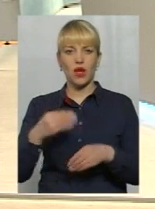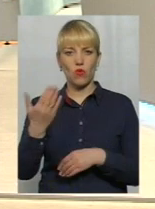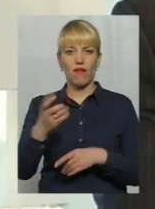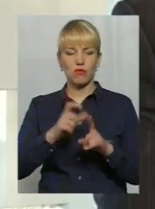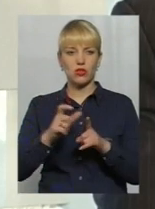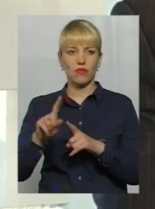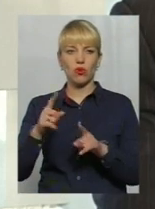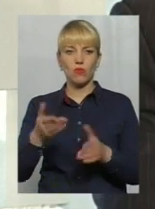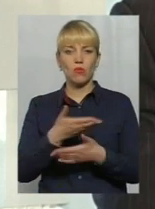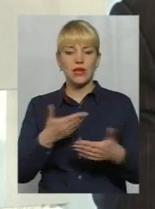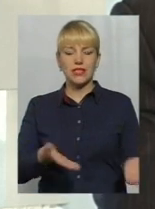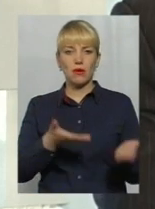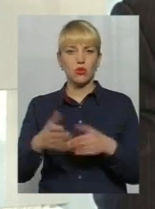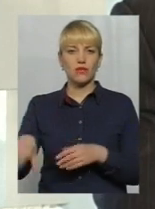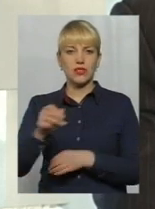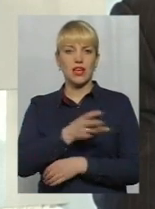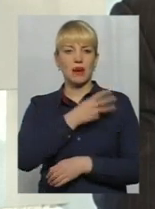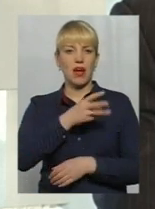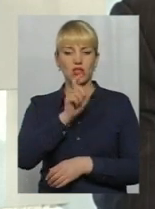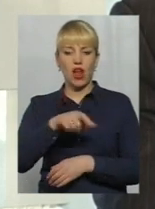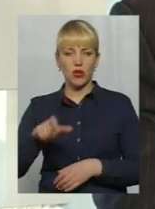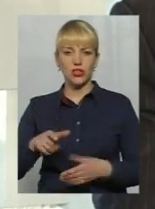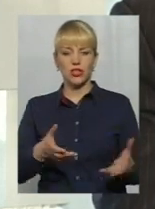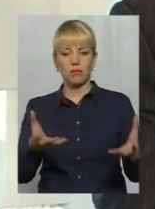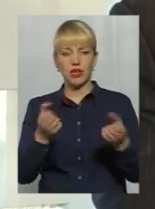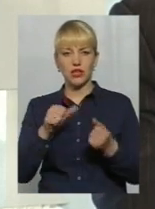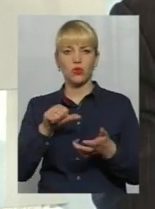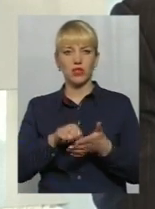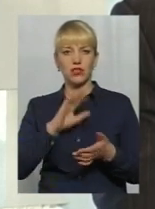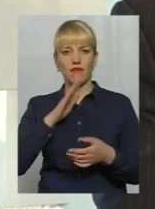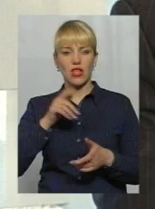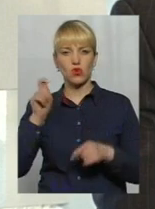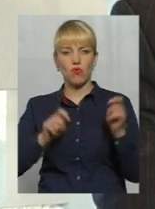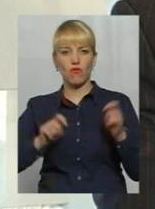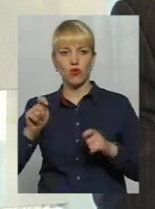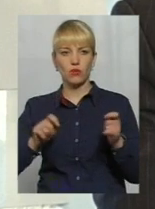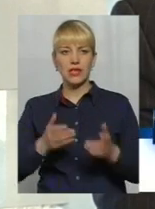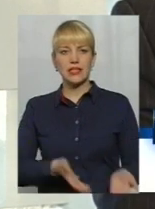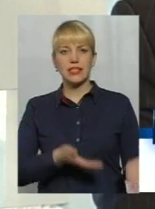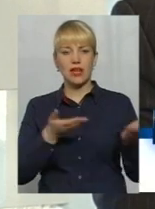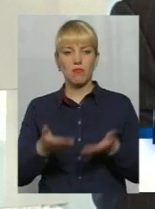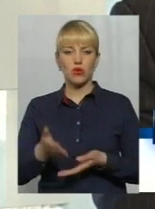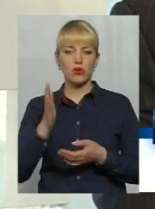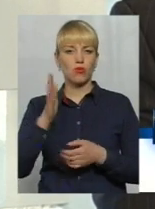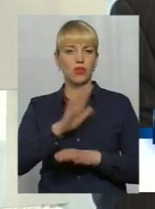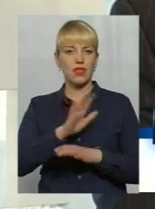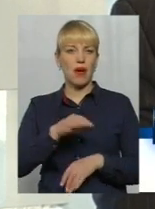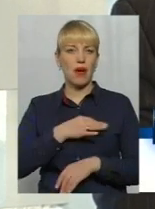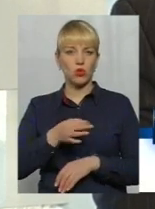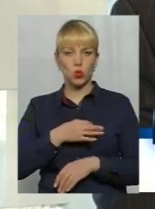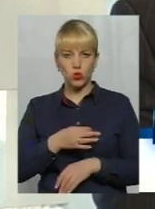ми запрошуємо всіх, бажаючих прийняти участь в нашому форумі. Запрошуємо бути небайдужими,